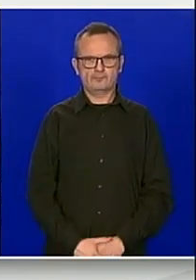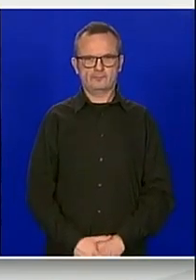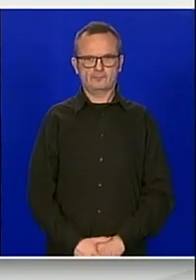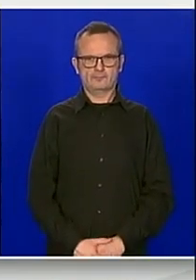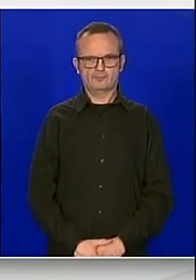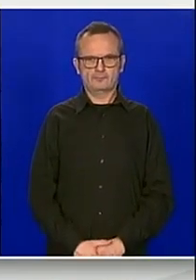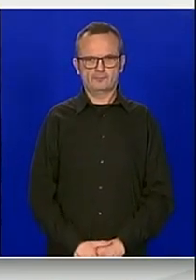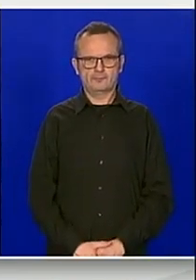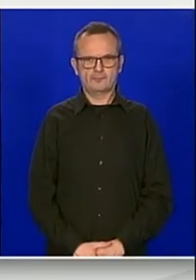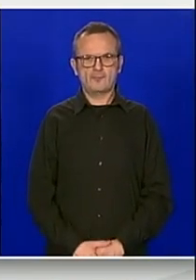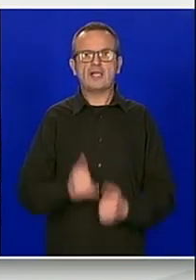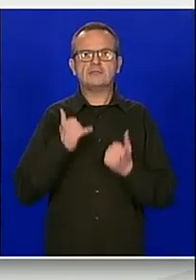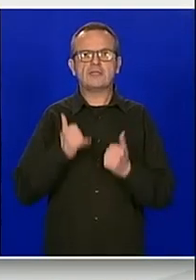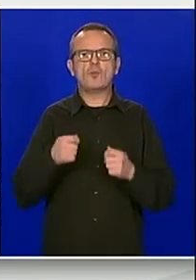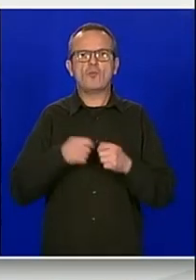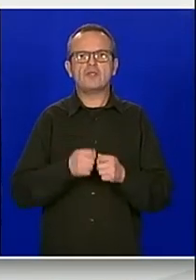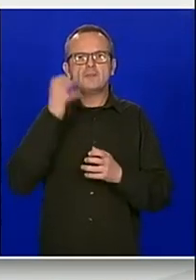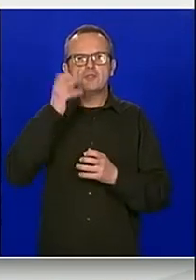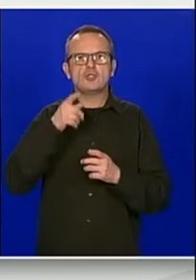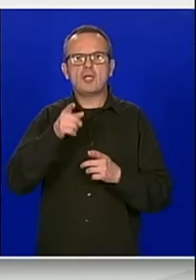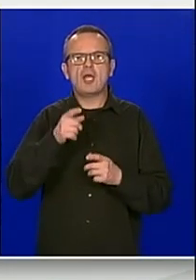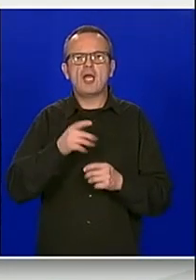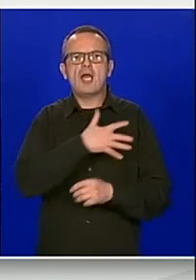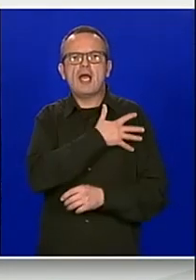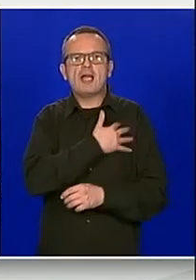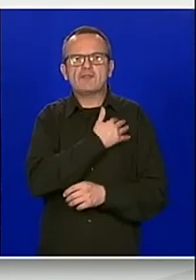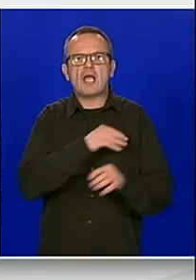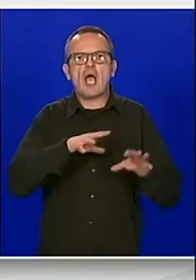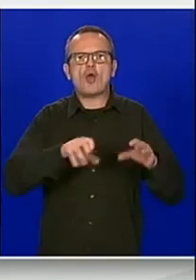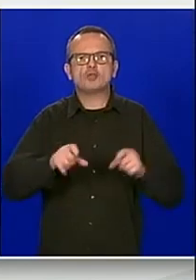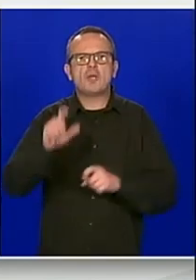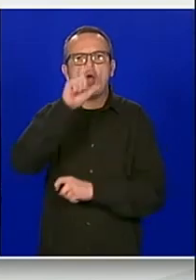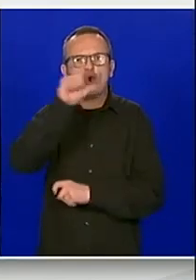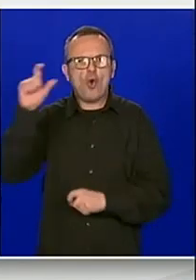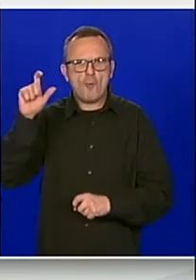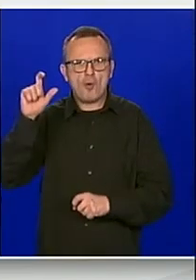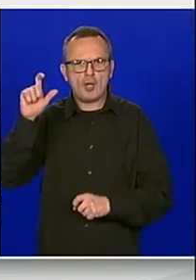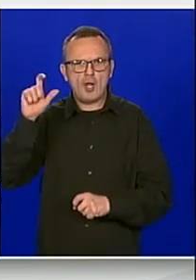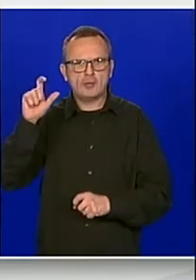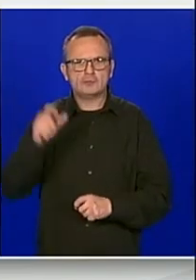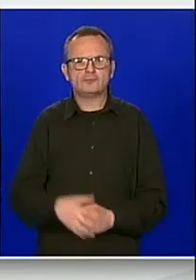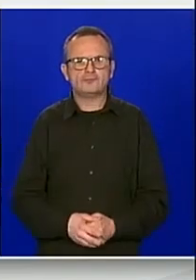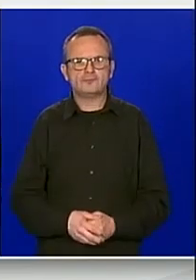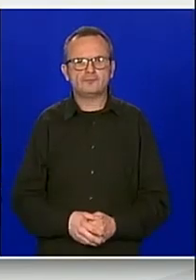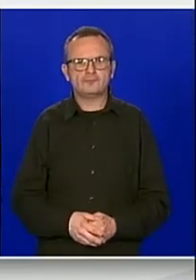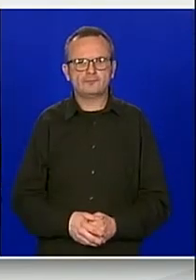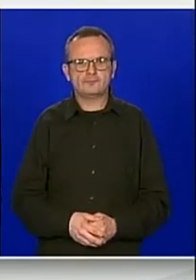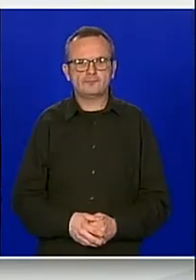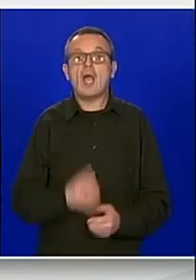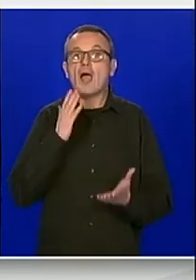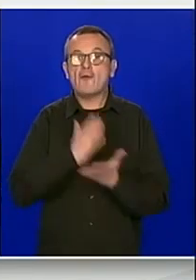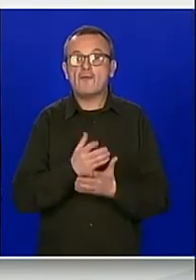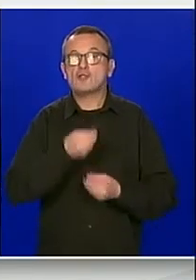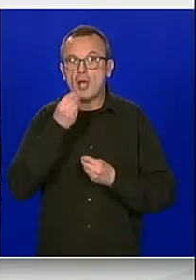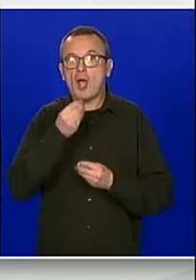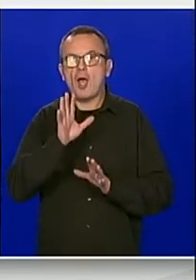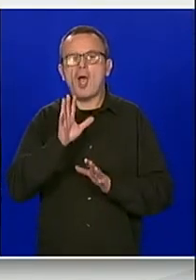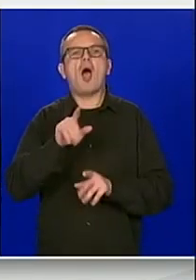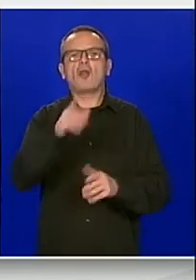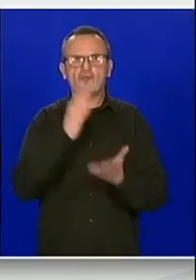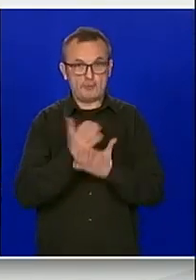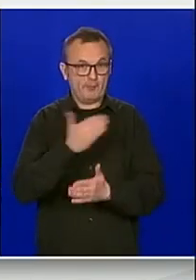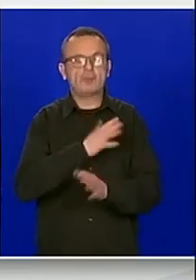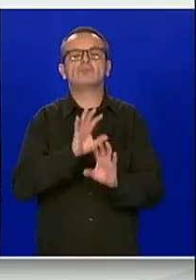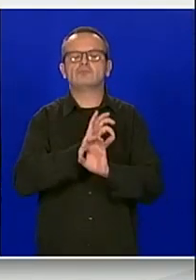Zatim mišljenje na zakon o Hrvatskoj gospodarskoj komori. Izvolite. Upravo sam pojasnio. Možemo sada još,